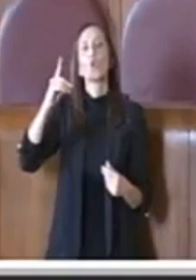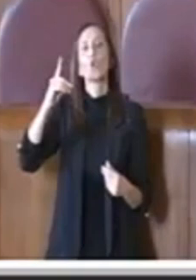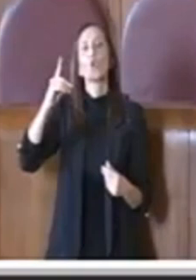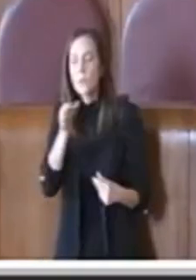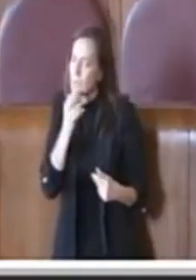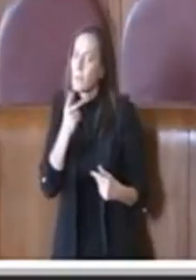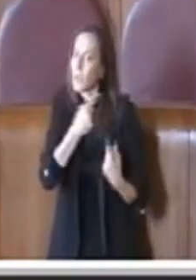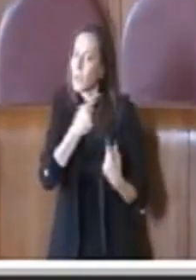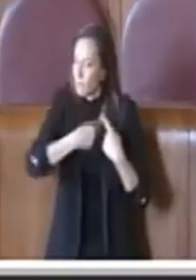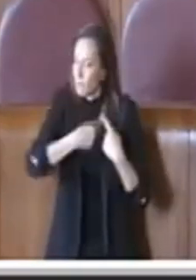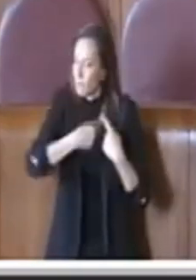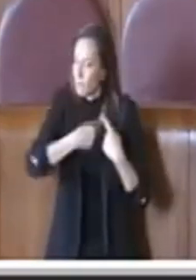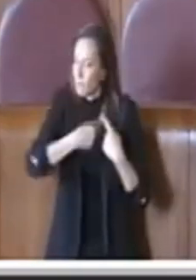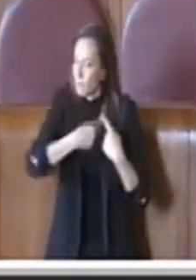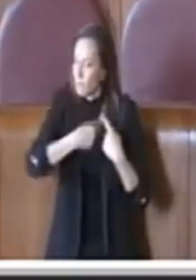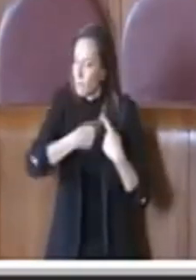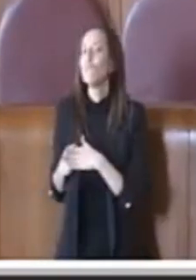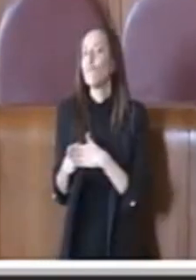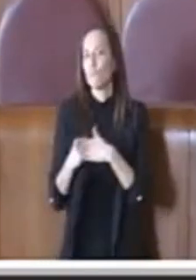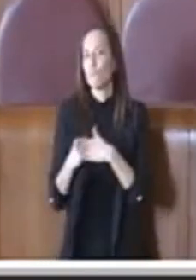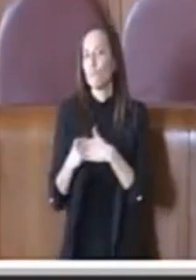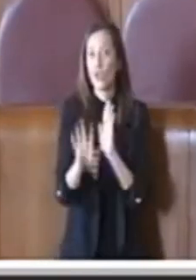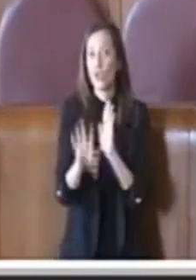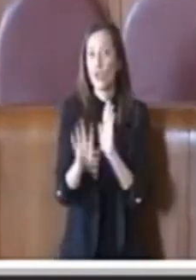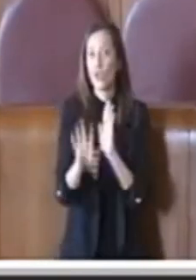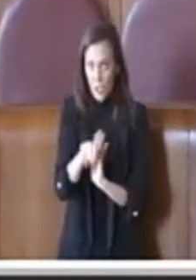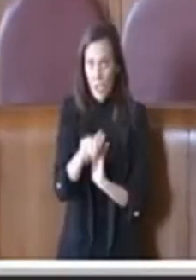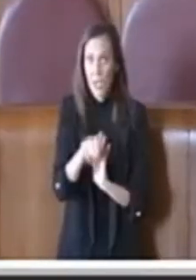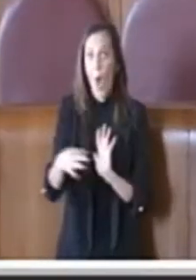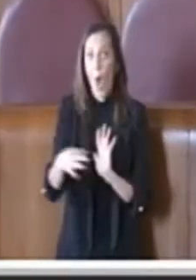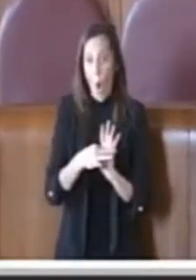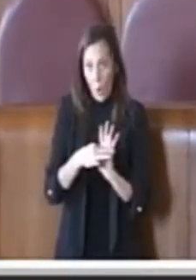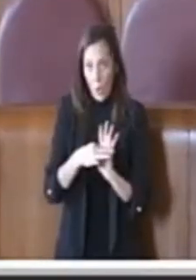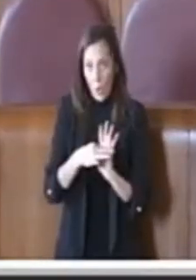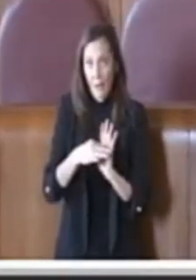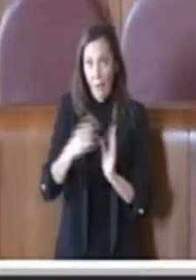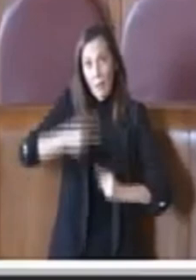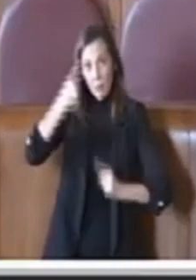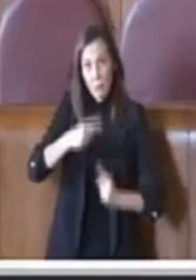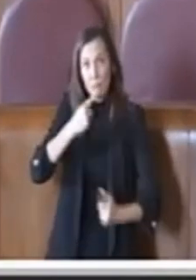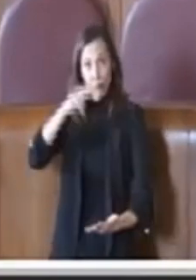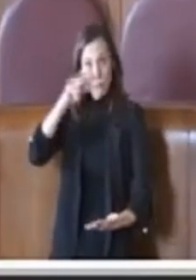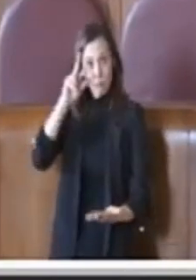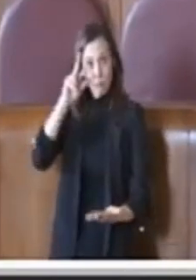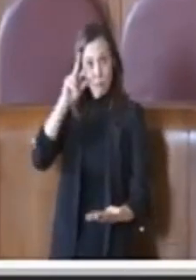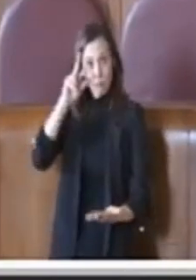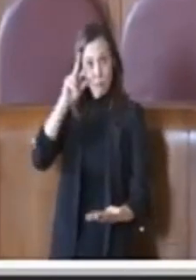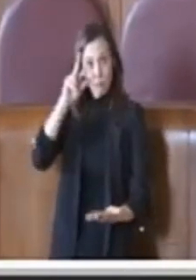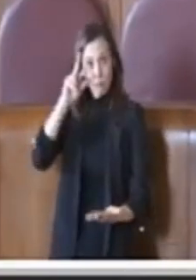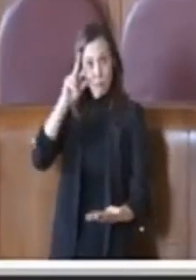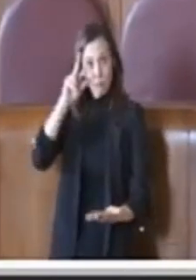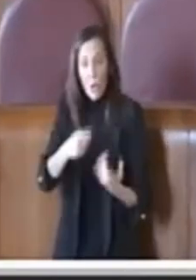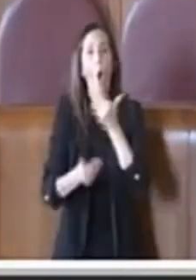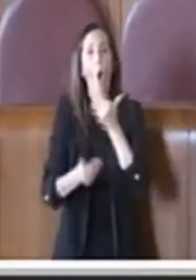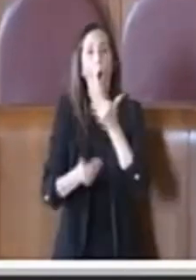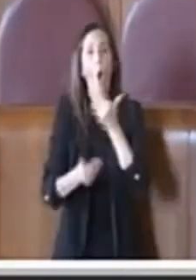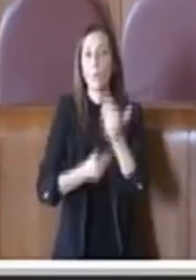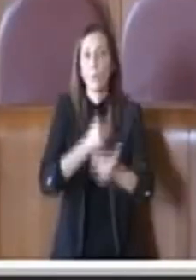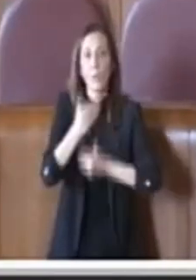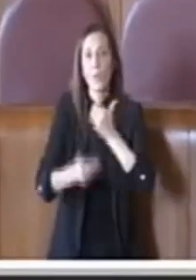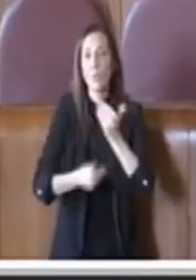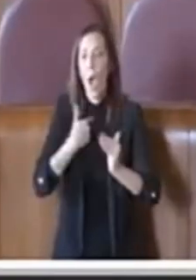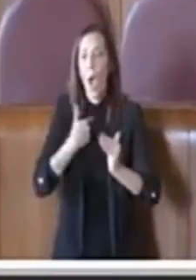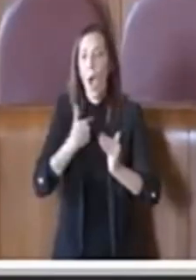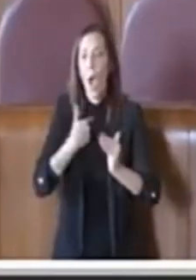Cercheremo, ecco, con l'ordine del giorno approvato di proseguire su questa strada per vedere se ci sono chiaramente delle